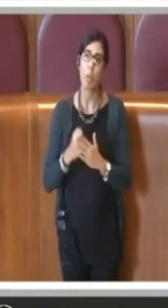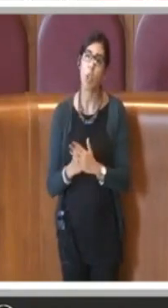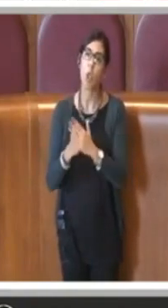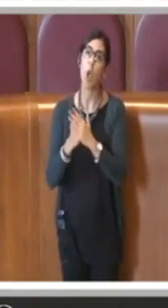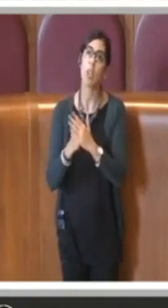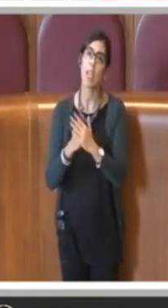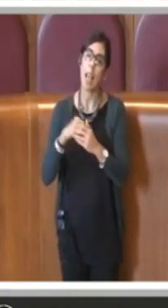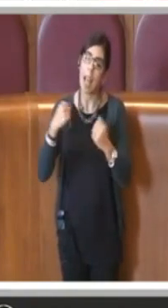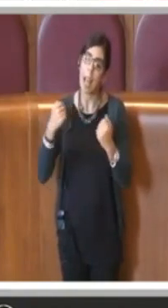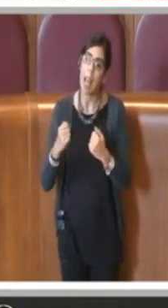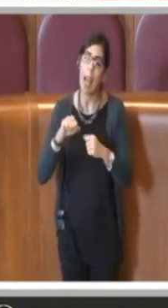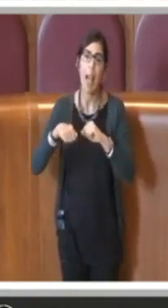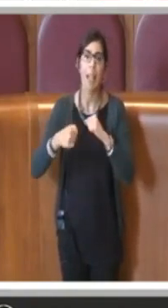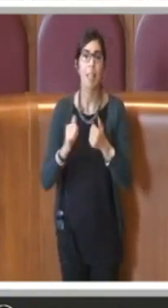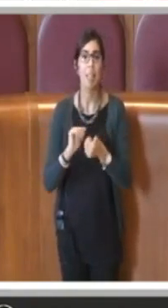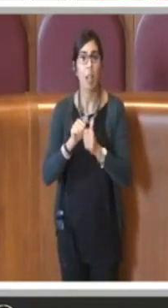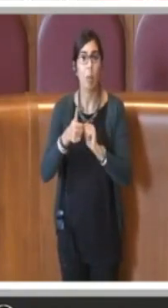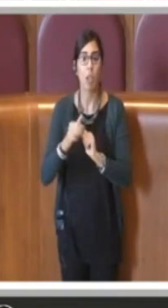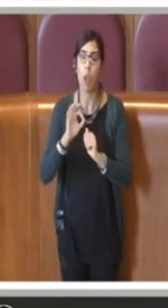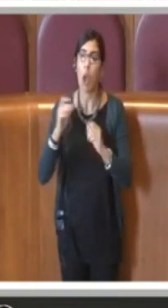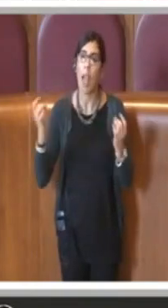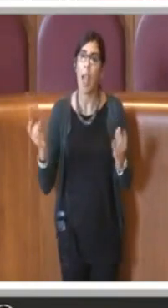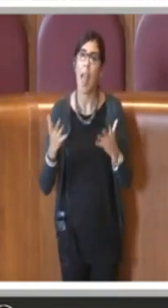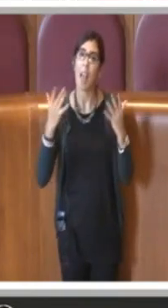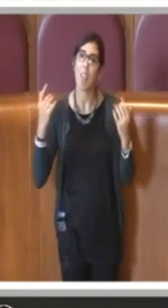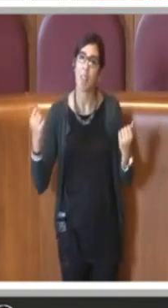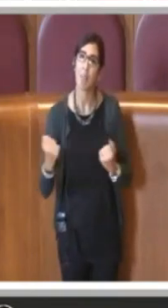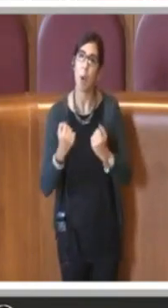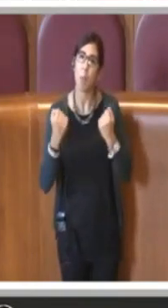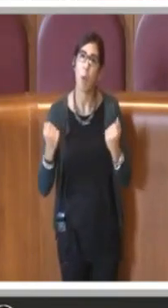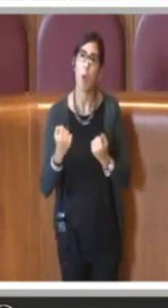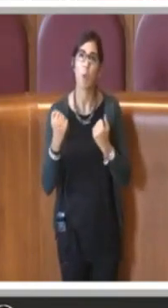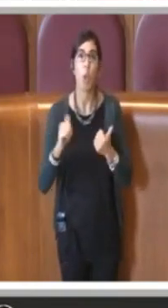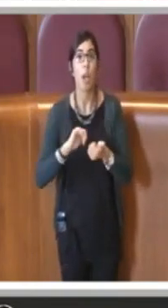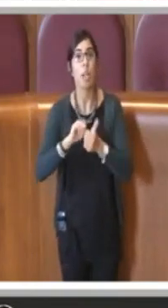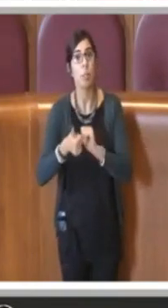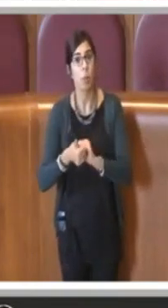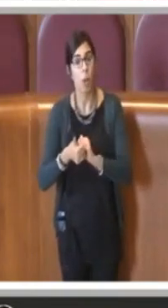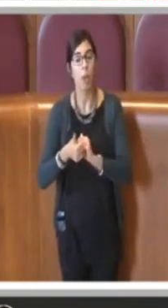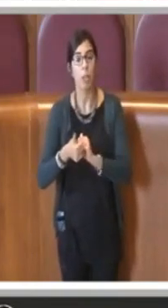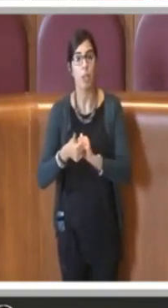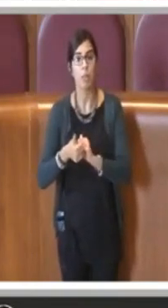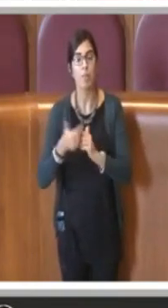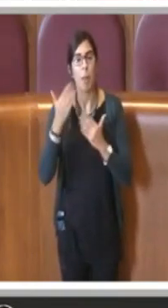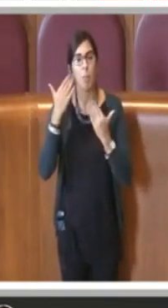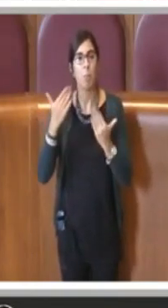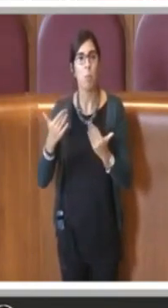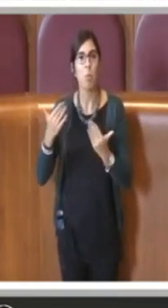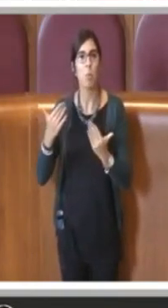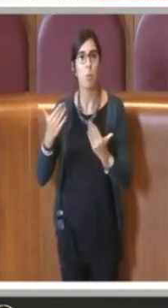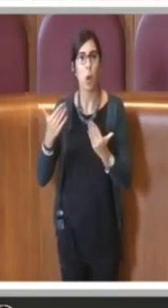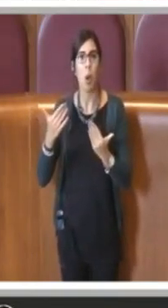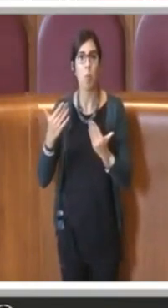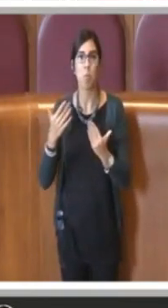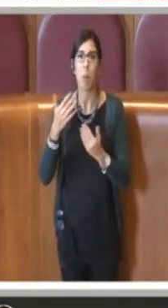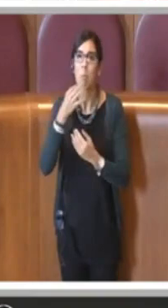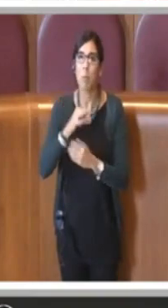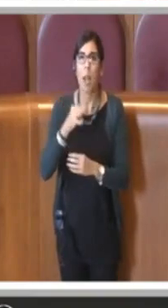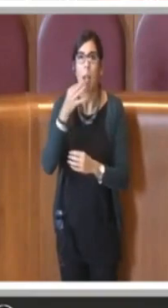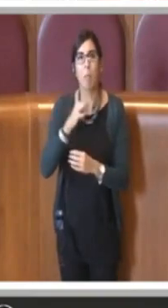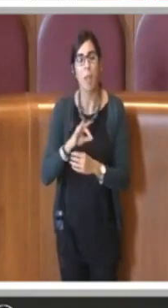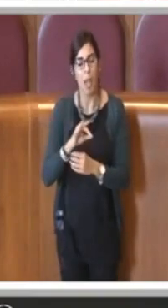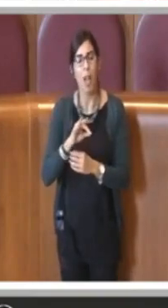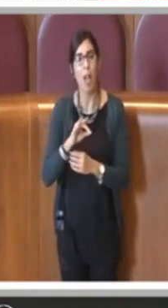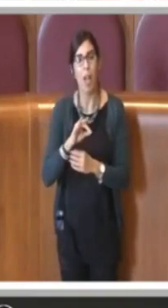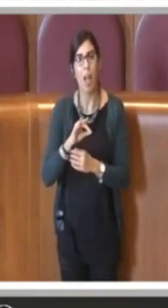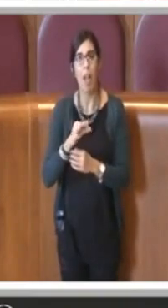e agli eventi finalizzati alla promozione della pratica sportiva che ai noi purtroppo in gran parte dei casi si sono